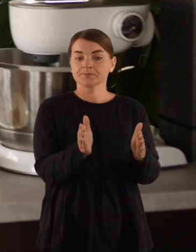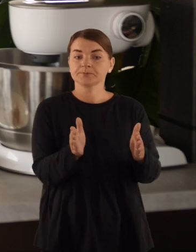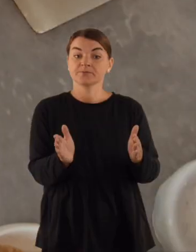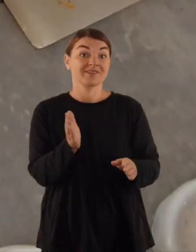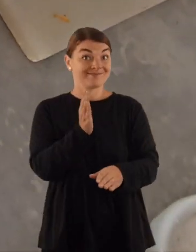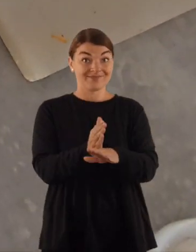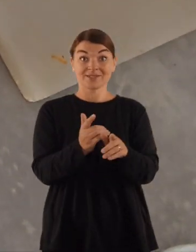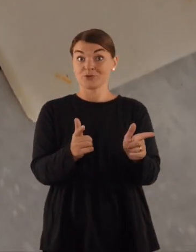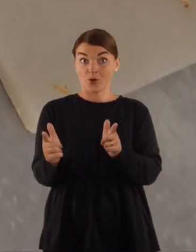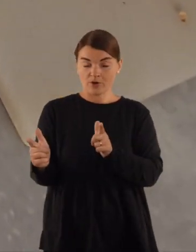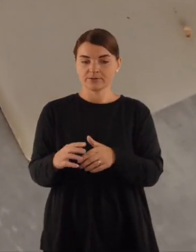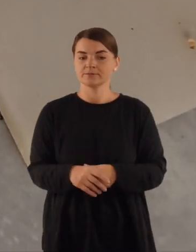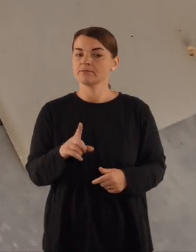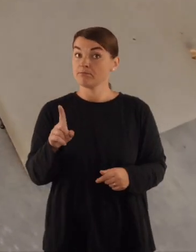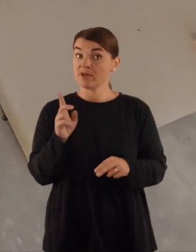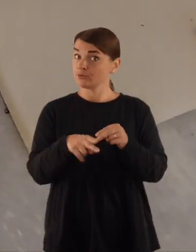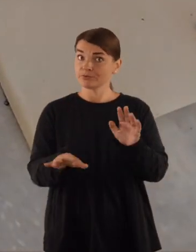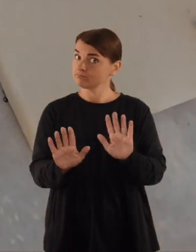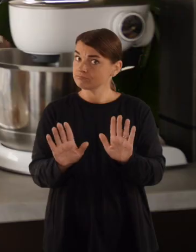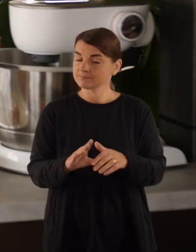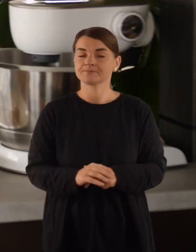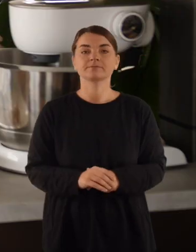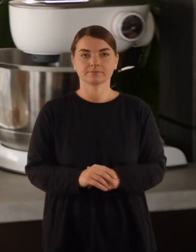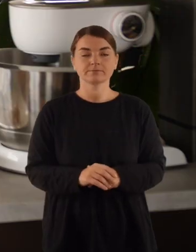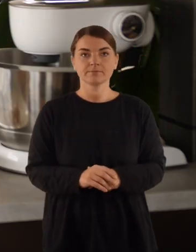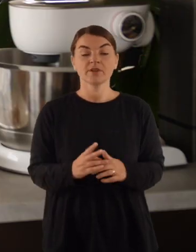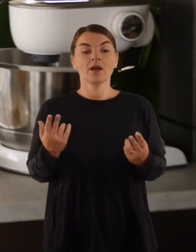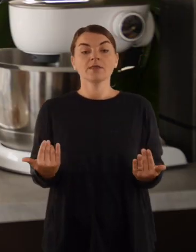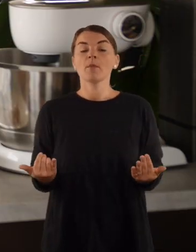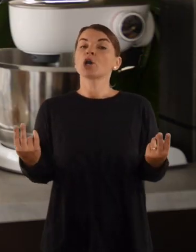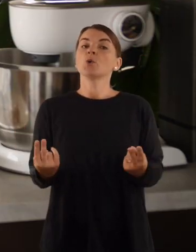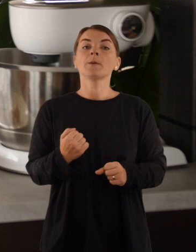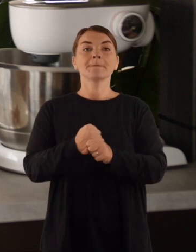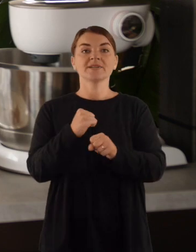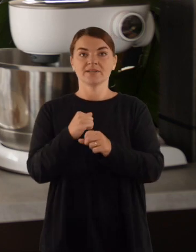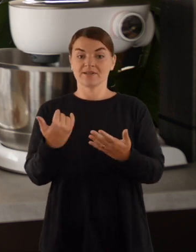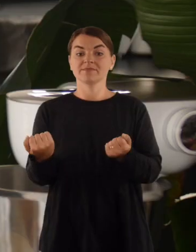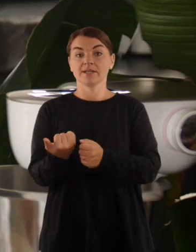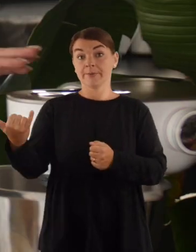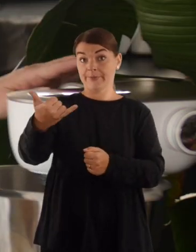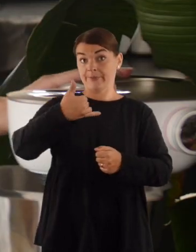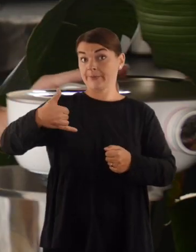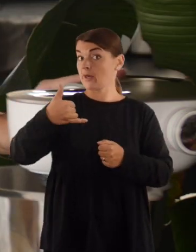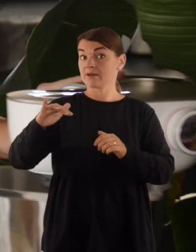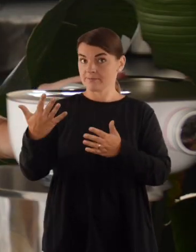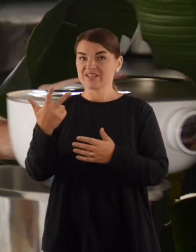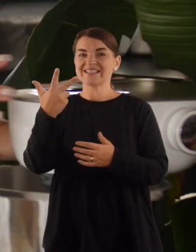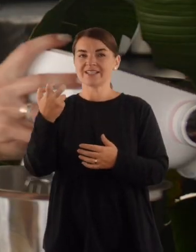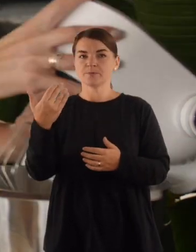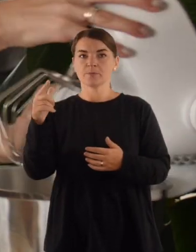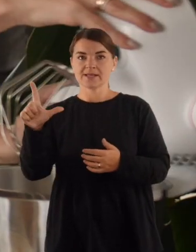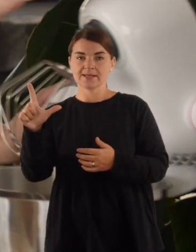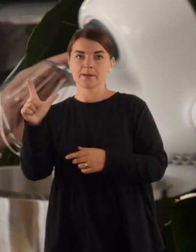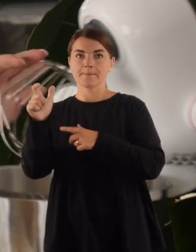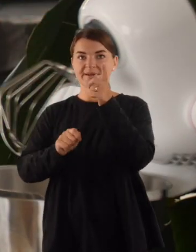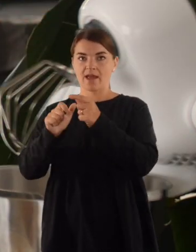Viskas, šis etapas jau baigtas, bet tai dar ne viskas. Kokį dalyką dabar reikia padaryti, tai užpila. 300 ml pieno,